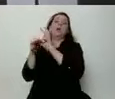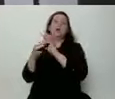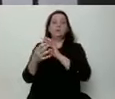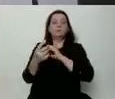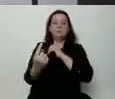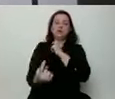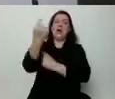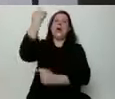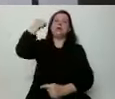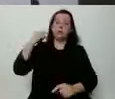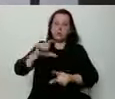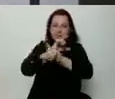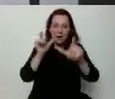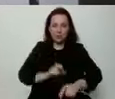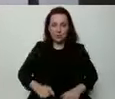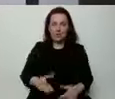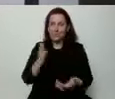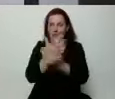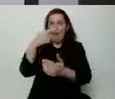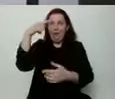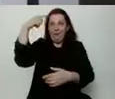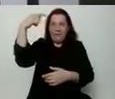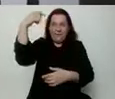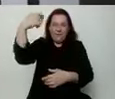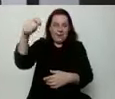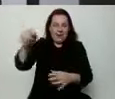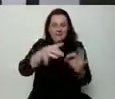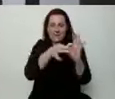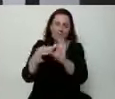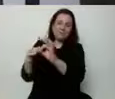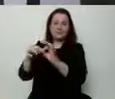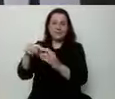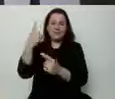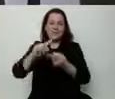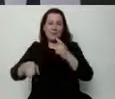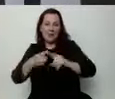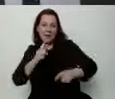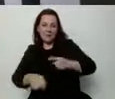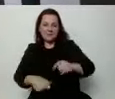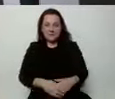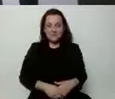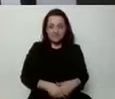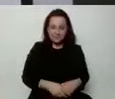było, kandydat jednej partii, partii rządzącej. Jakaś nowa narracja w drugiej turze.